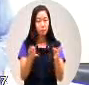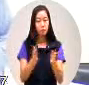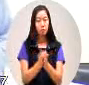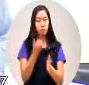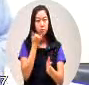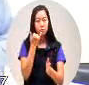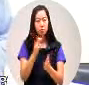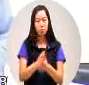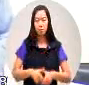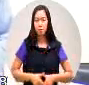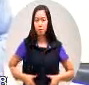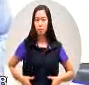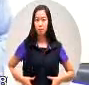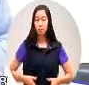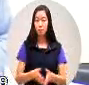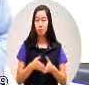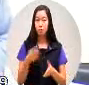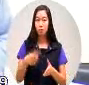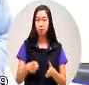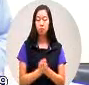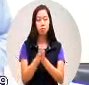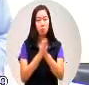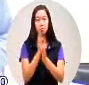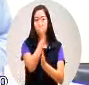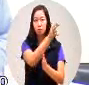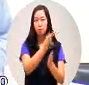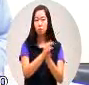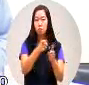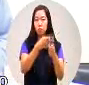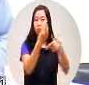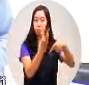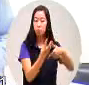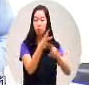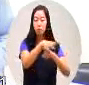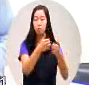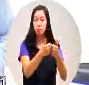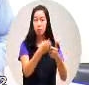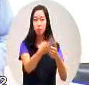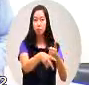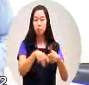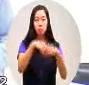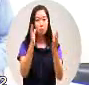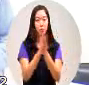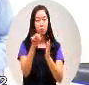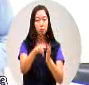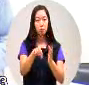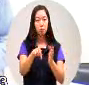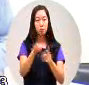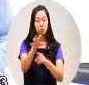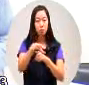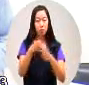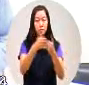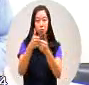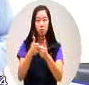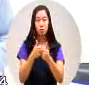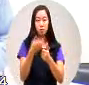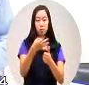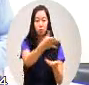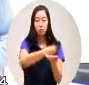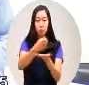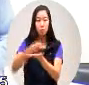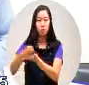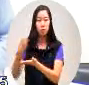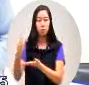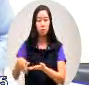拿出魄力要求甲线农会把所有的农会收购量的